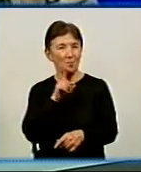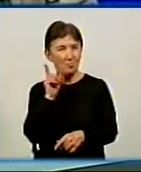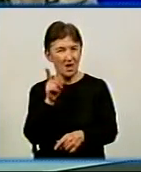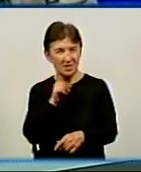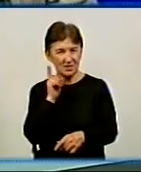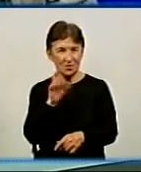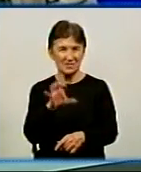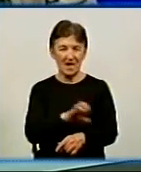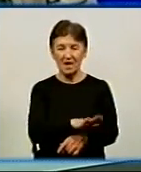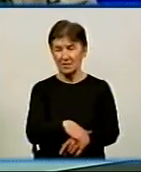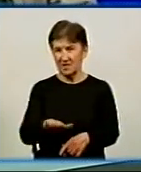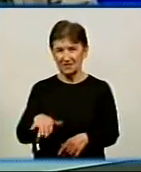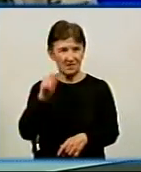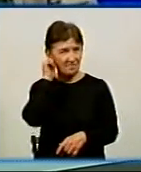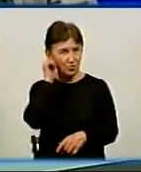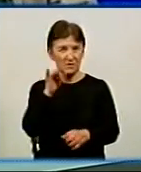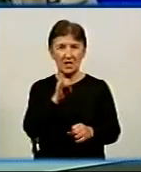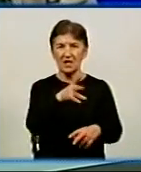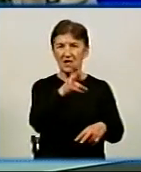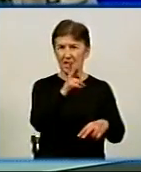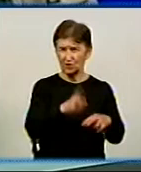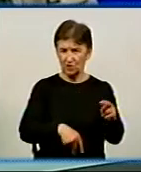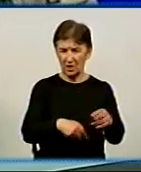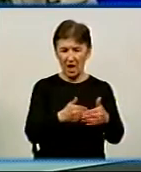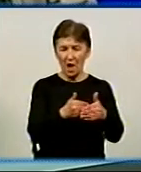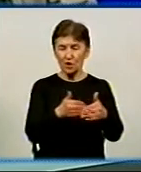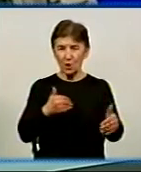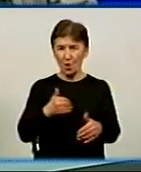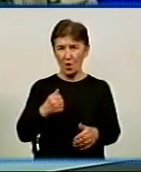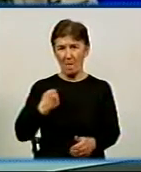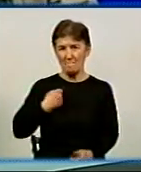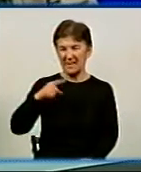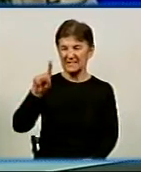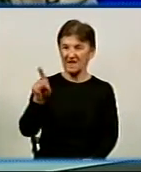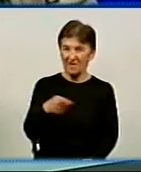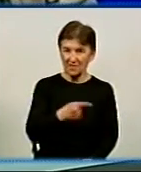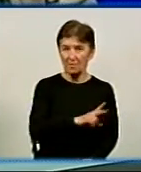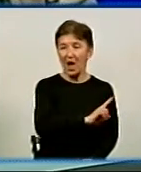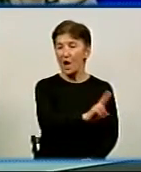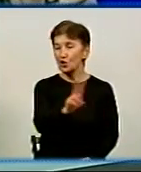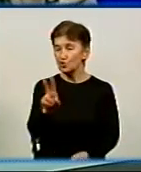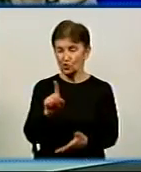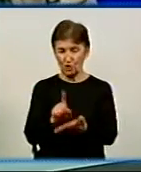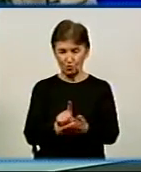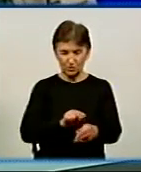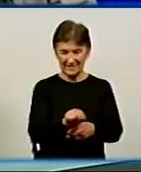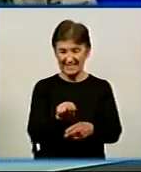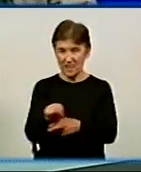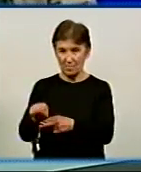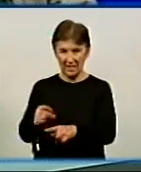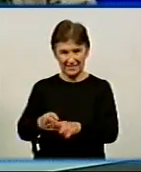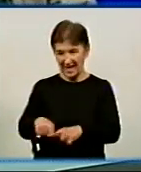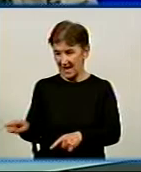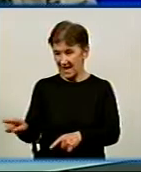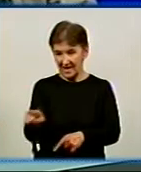з дитячого віку, і, кінчаючи його до призиву в армію, хтось має займатися цими людьми. І ось якраз